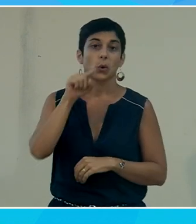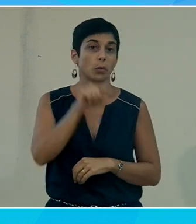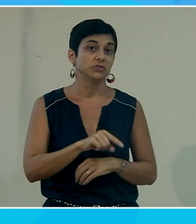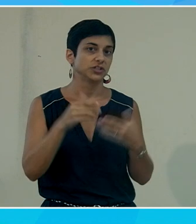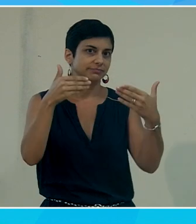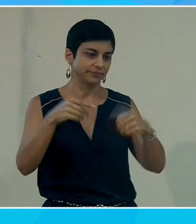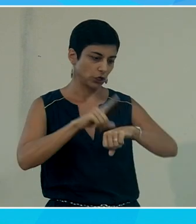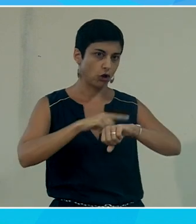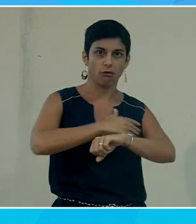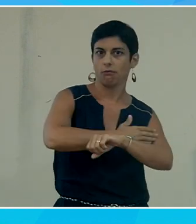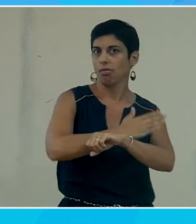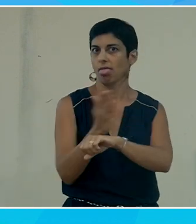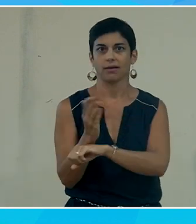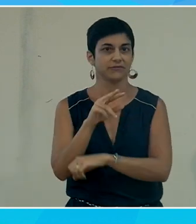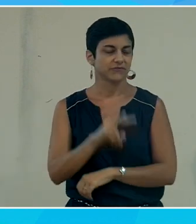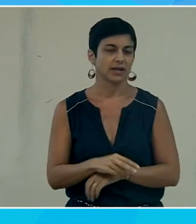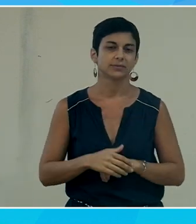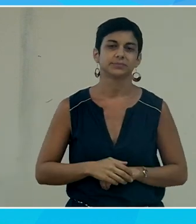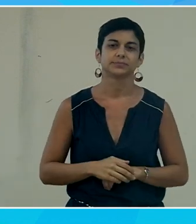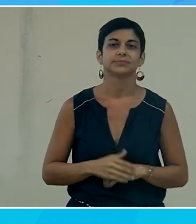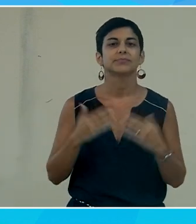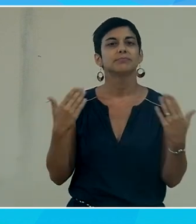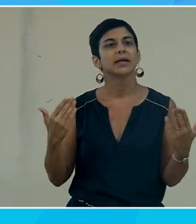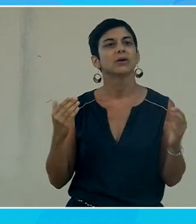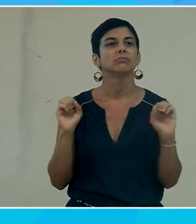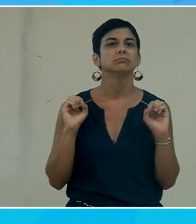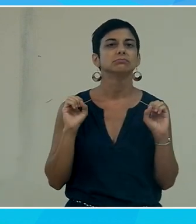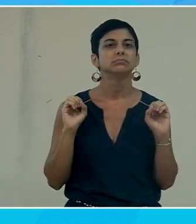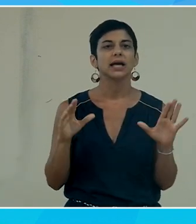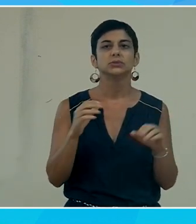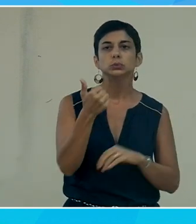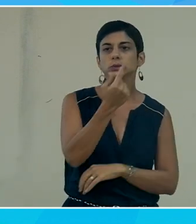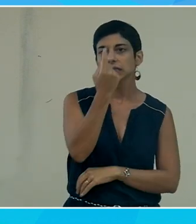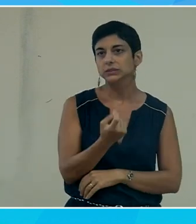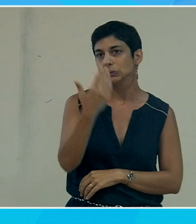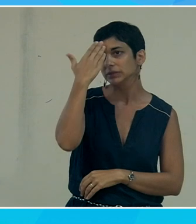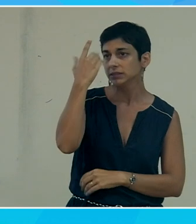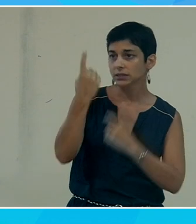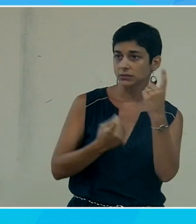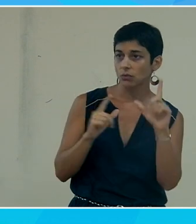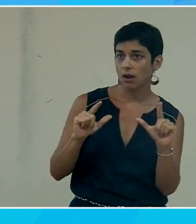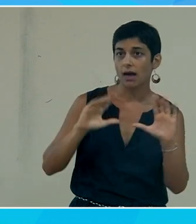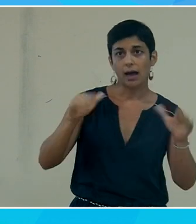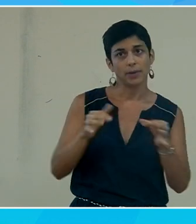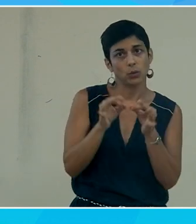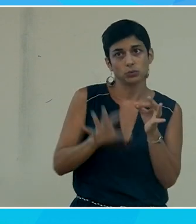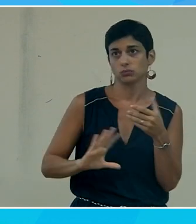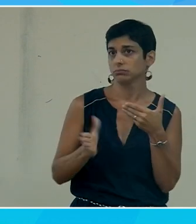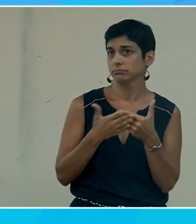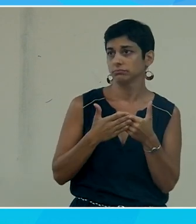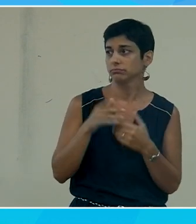que là l'heure tourne vraiment et on va se laisser le temps de répondre encore à une question s'il en a dans la salle avant de conclure une dernière question